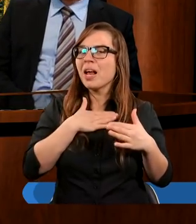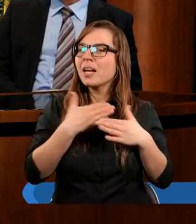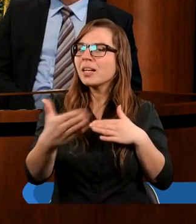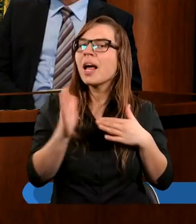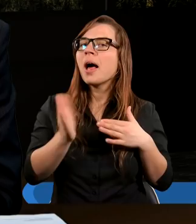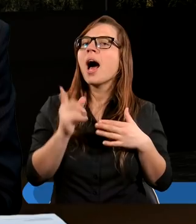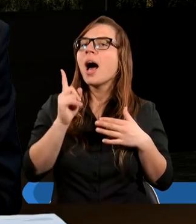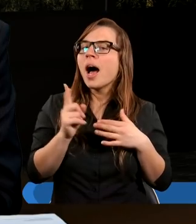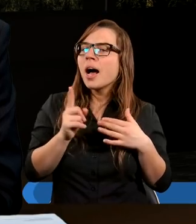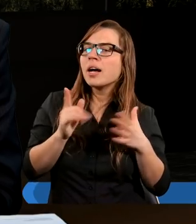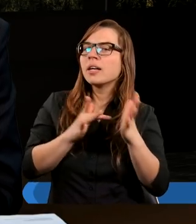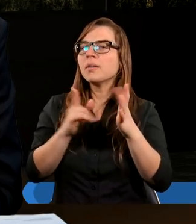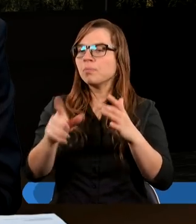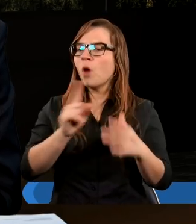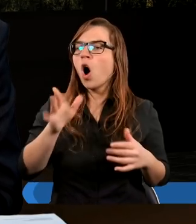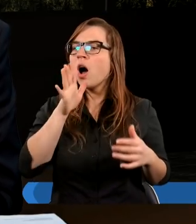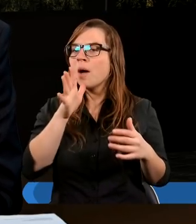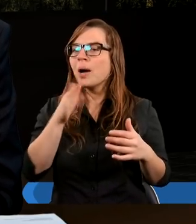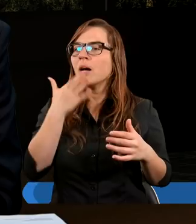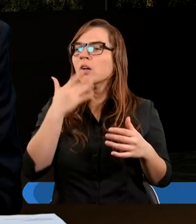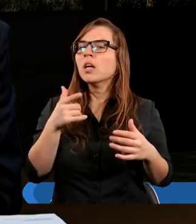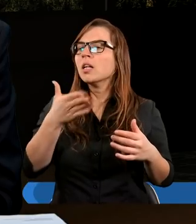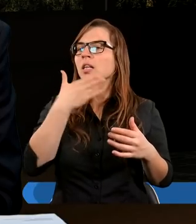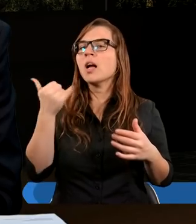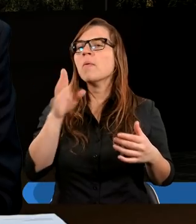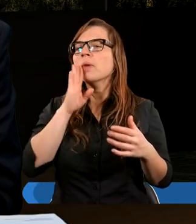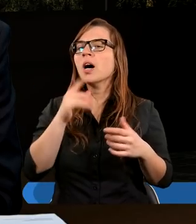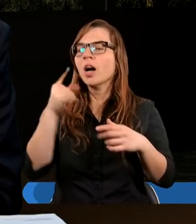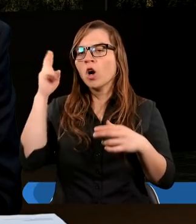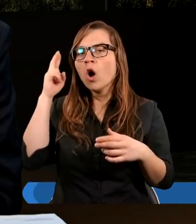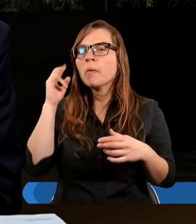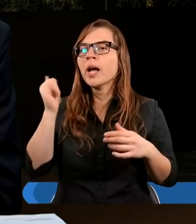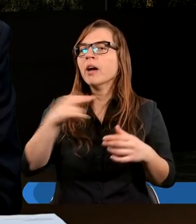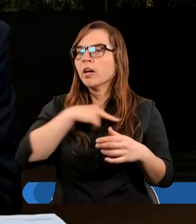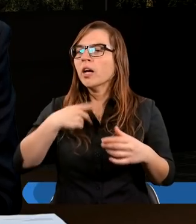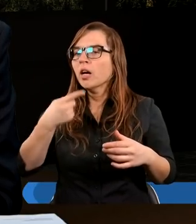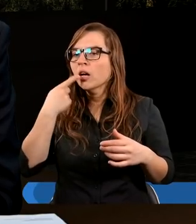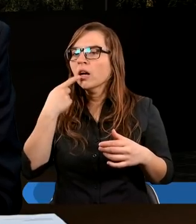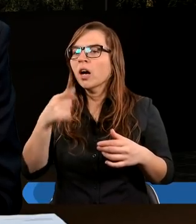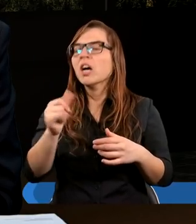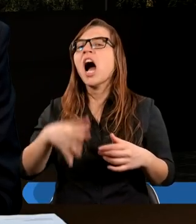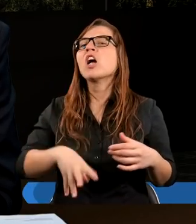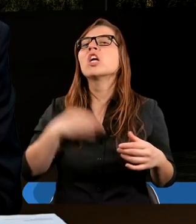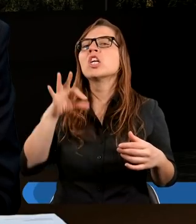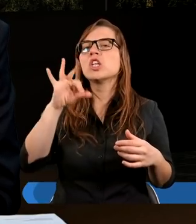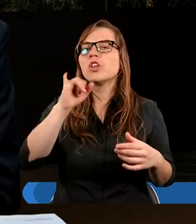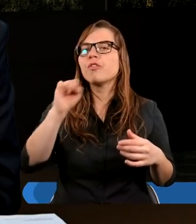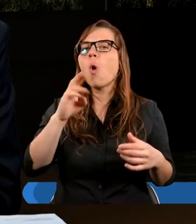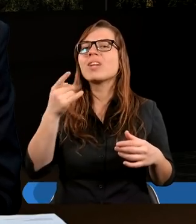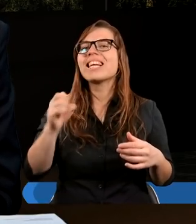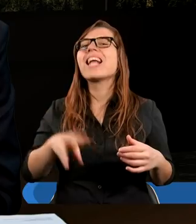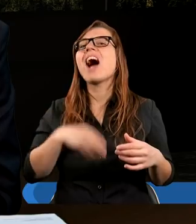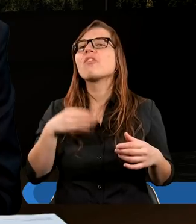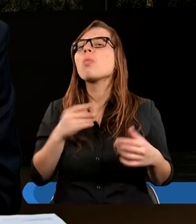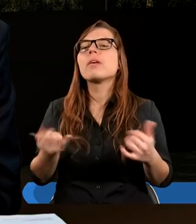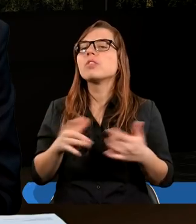ale w języku hebrajskim nie ma takiego słowa i takiego rozumienia, jak w naszym języku, jako świątynia. Nie ma takiego słowa.